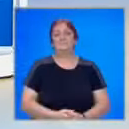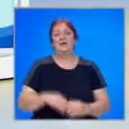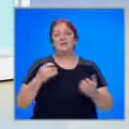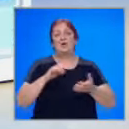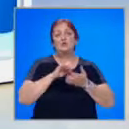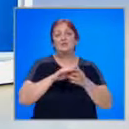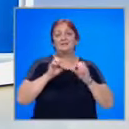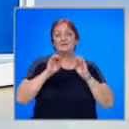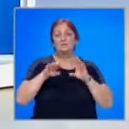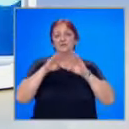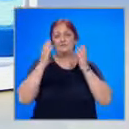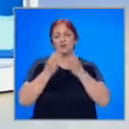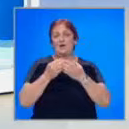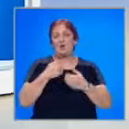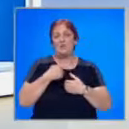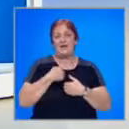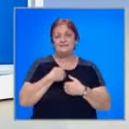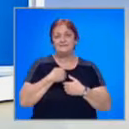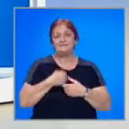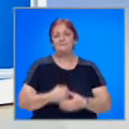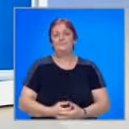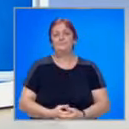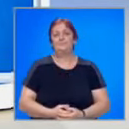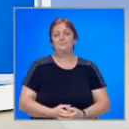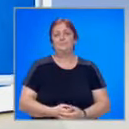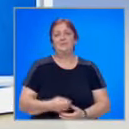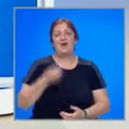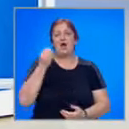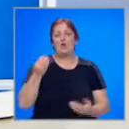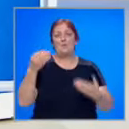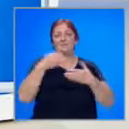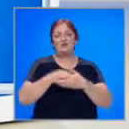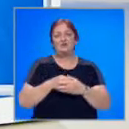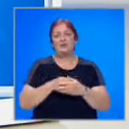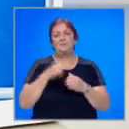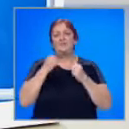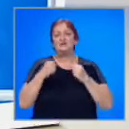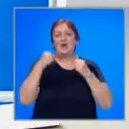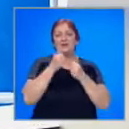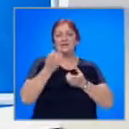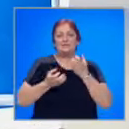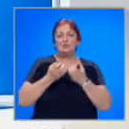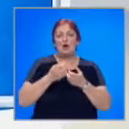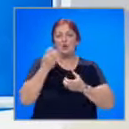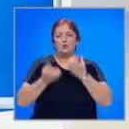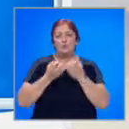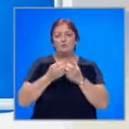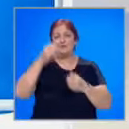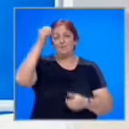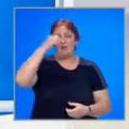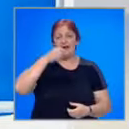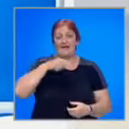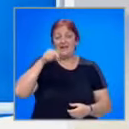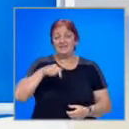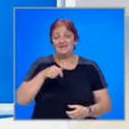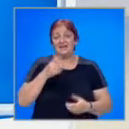Депутати обвиниха български енергийен холдинг бездействие и са в резерв. Аз съм Спас Киосев. Добър вечер. Тежка битка с пожарите, които бушуват в